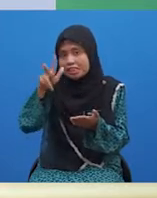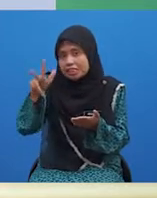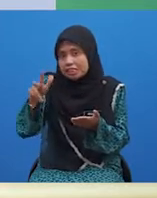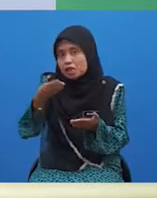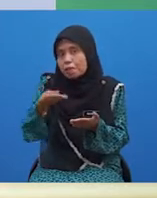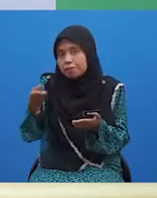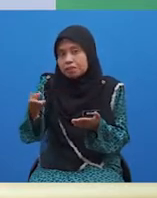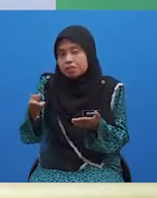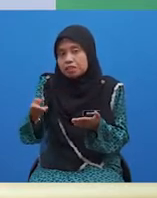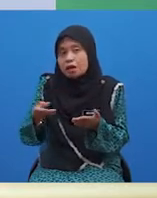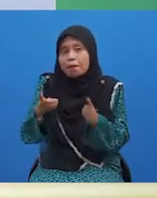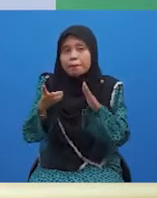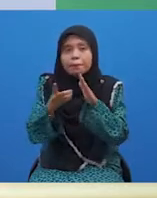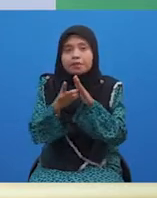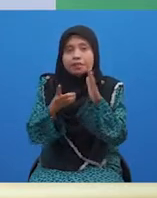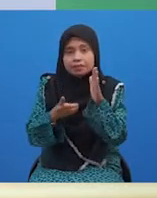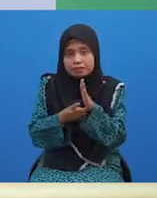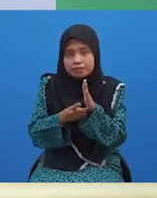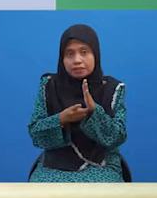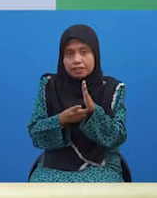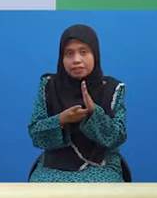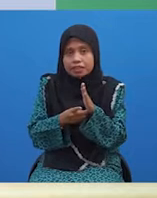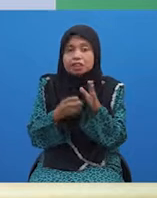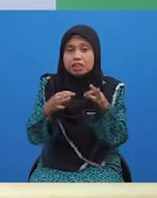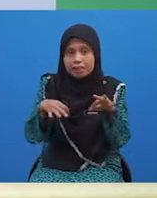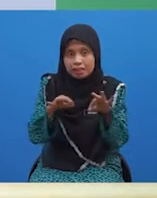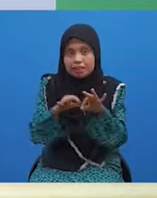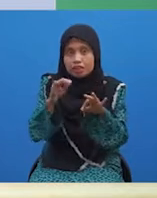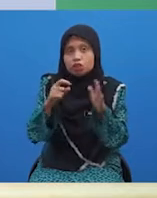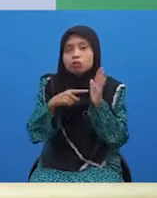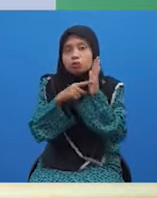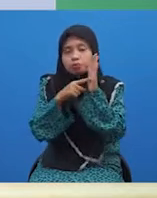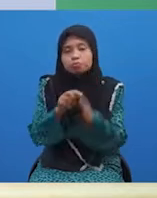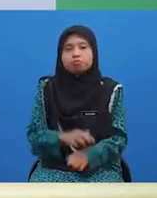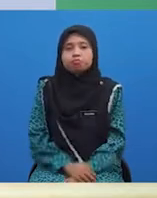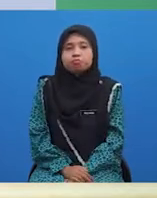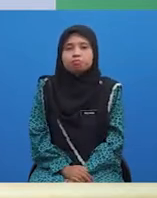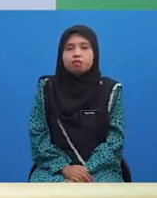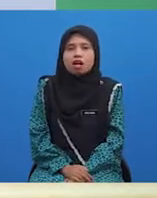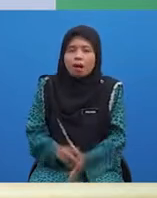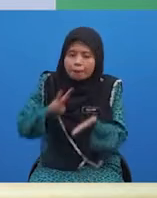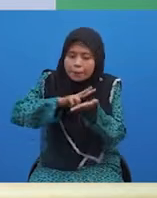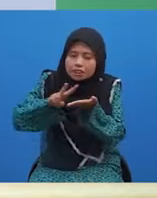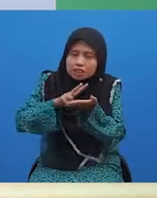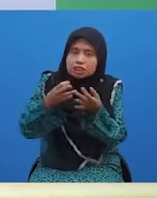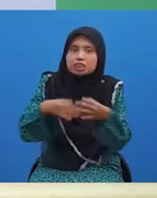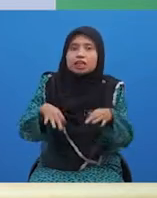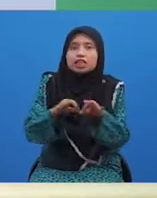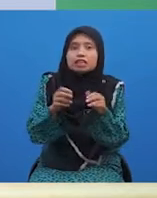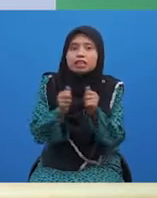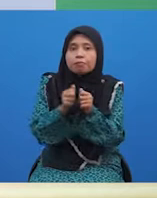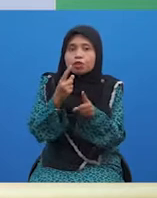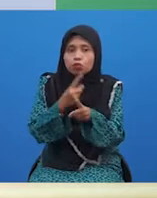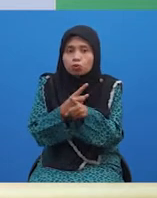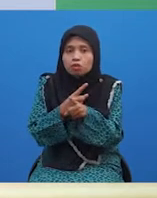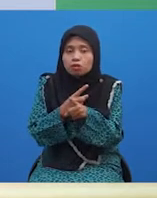perkara tersebut berdasarkan petikan yang diberikan. Baca petikan ini dengan